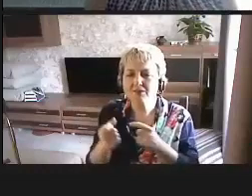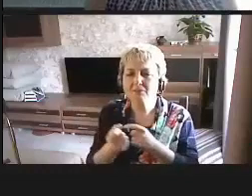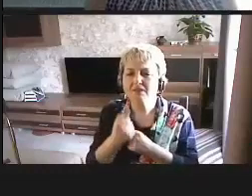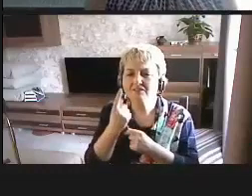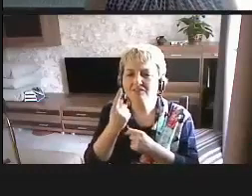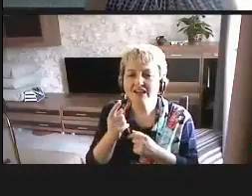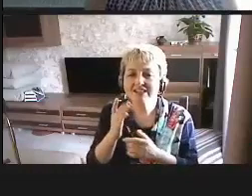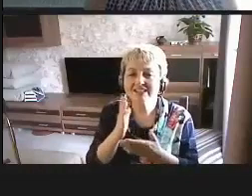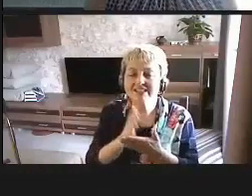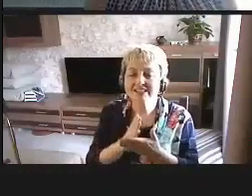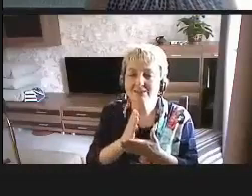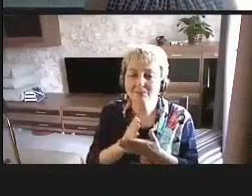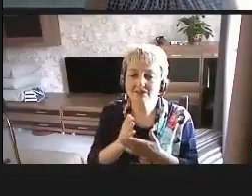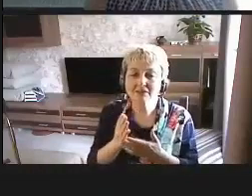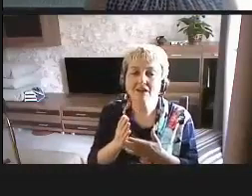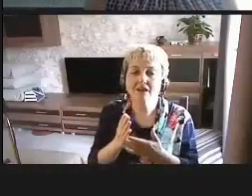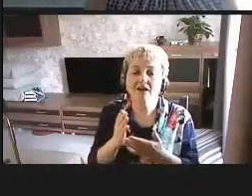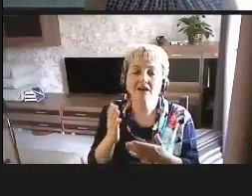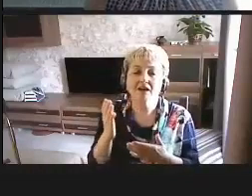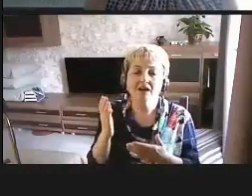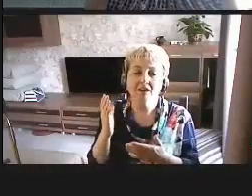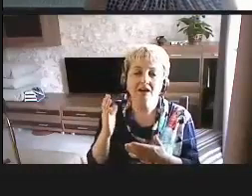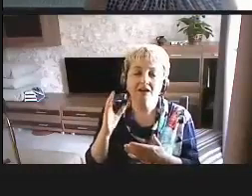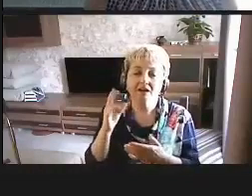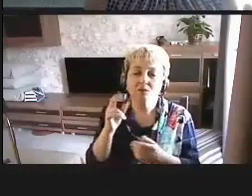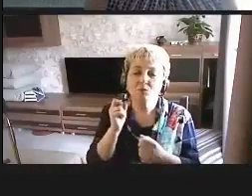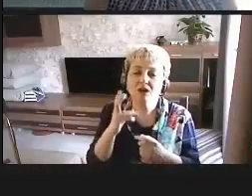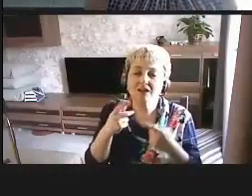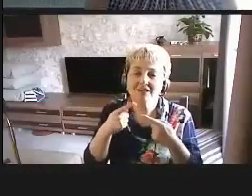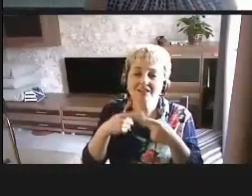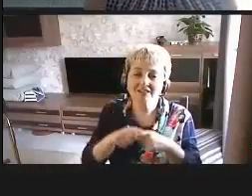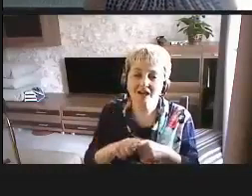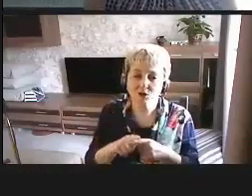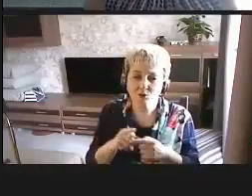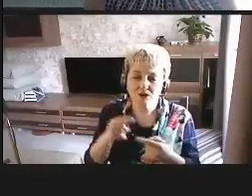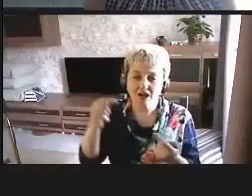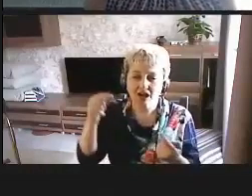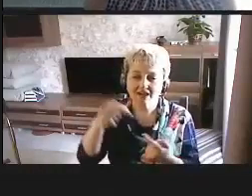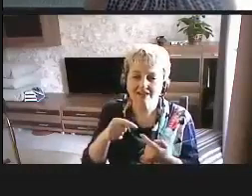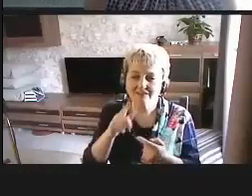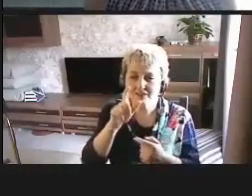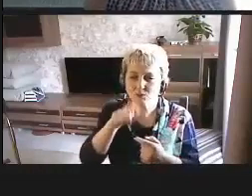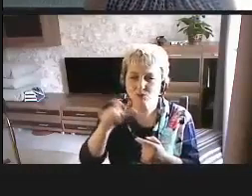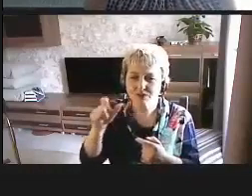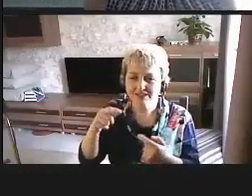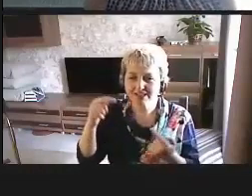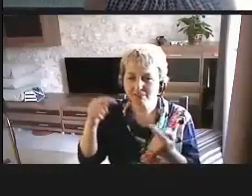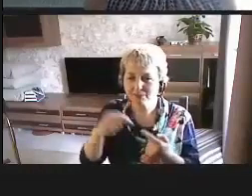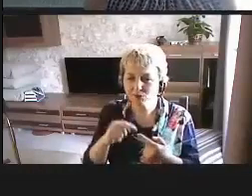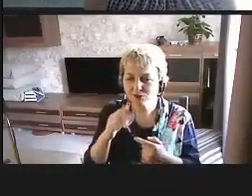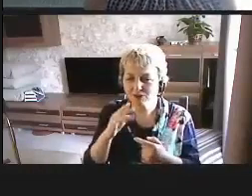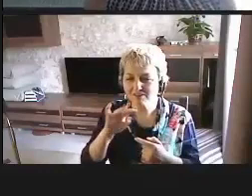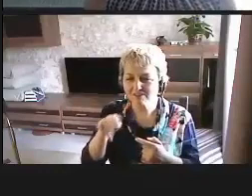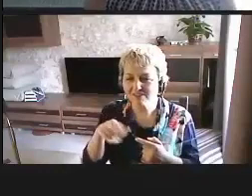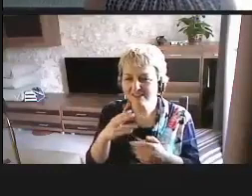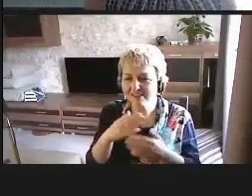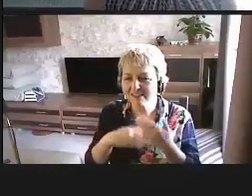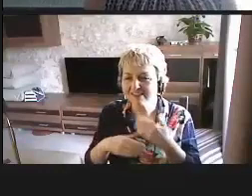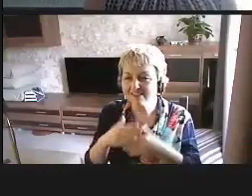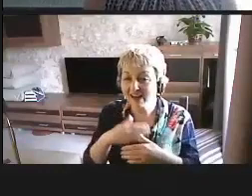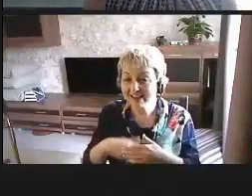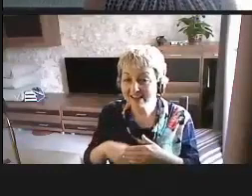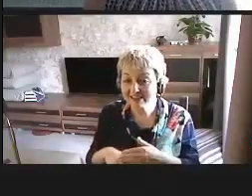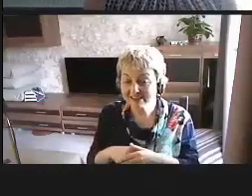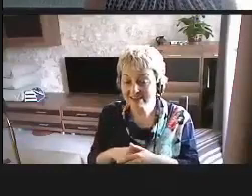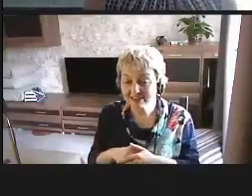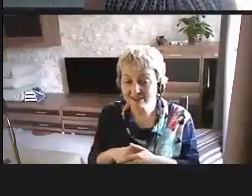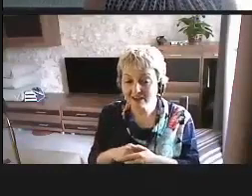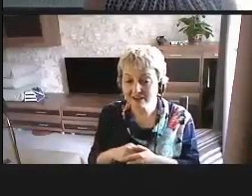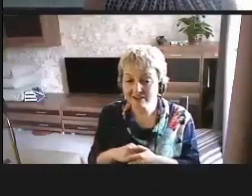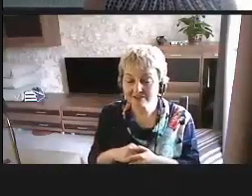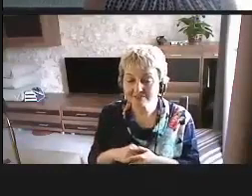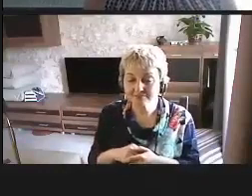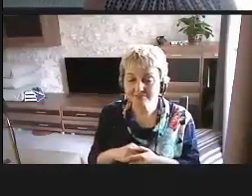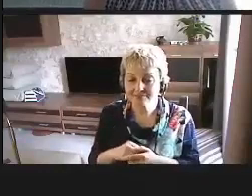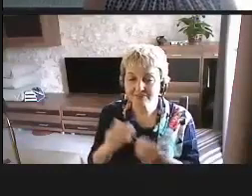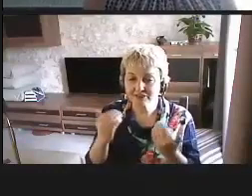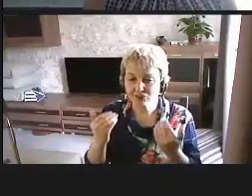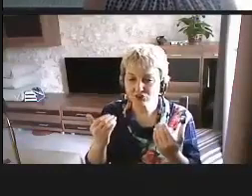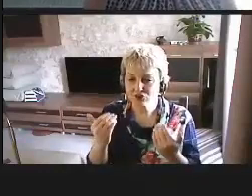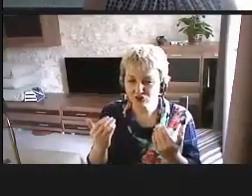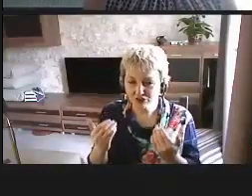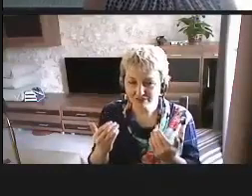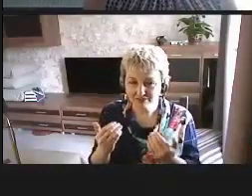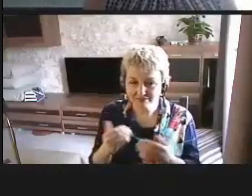именно как технологии, ориентированные на людей с определенным видом инвалидности. Сейчас